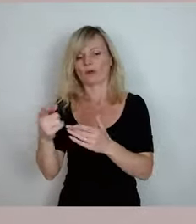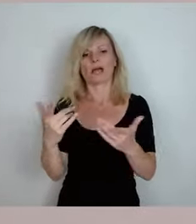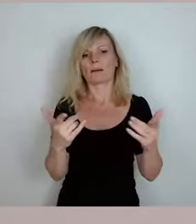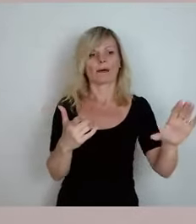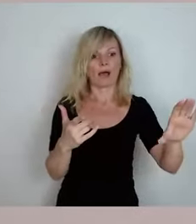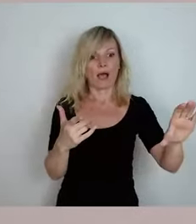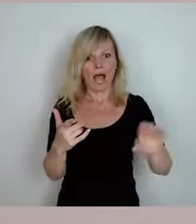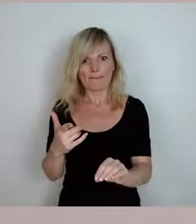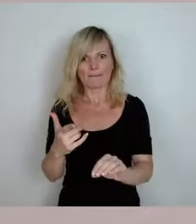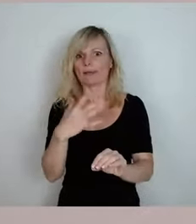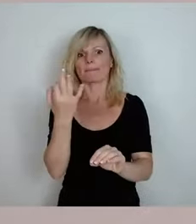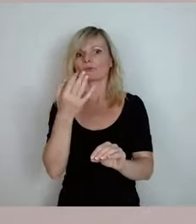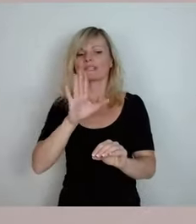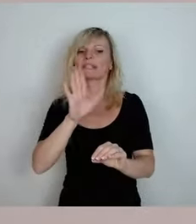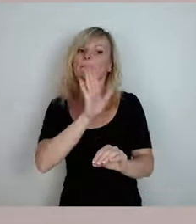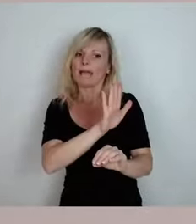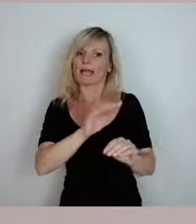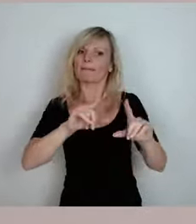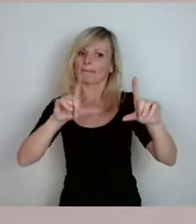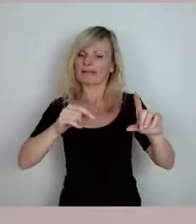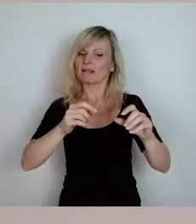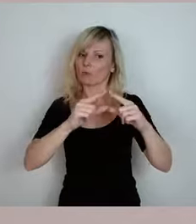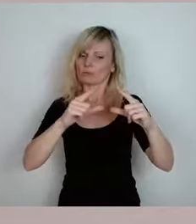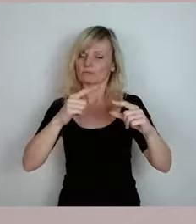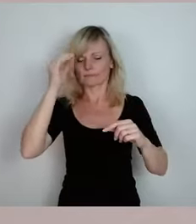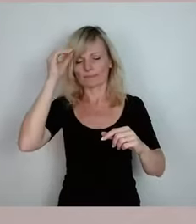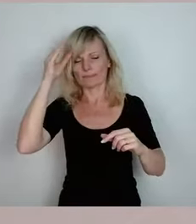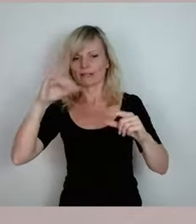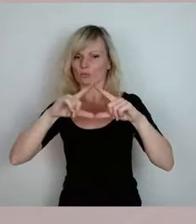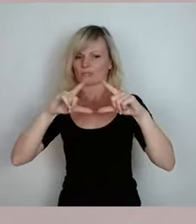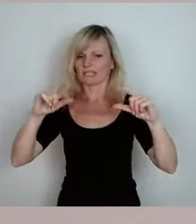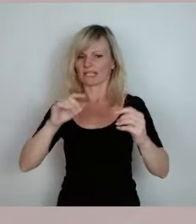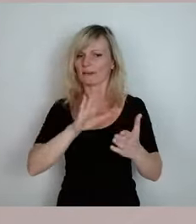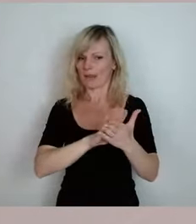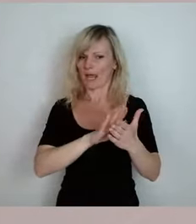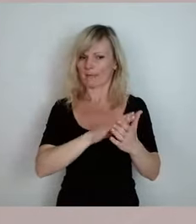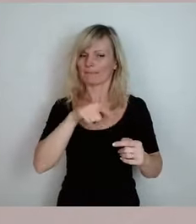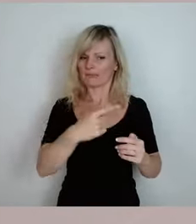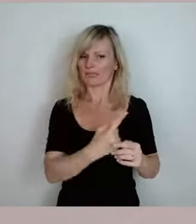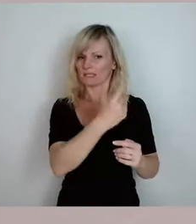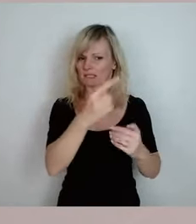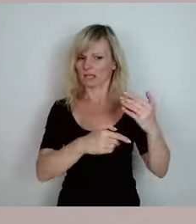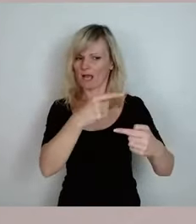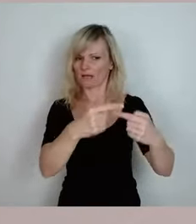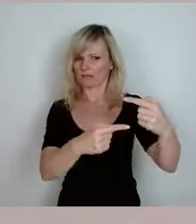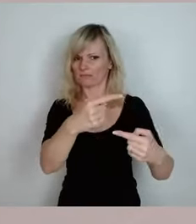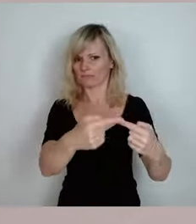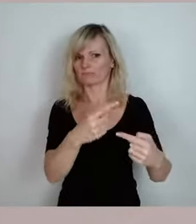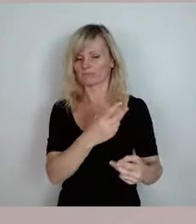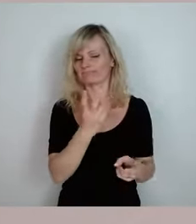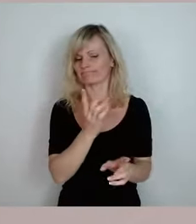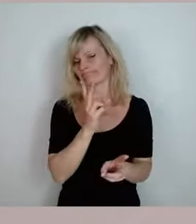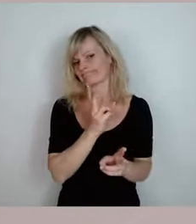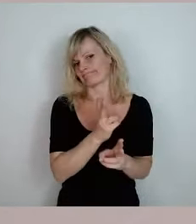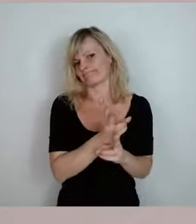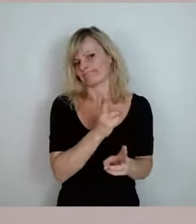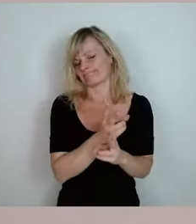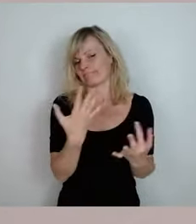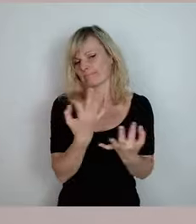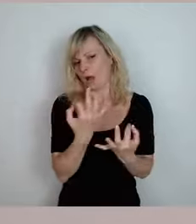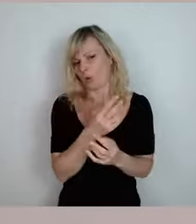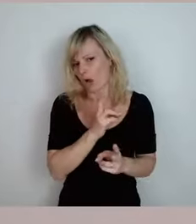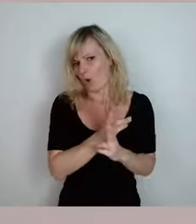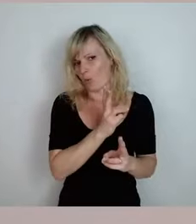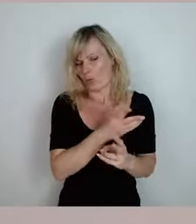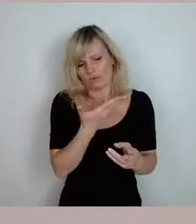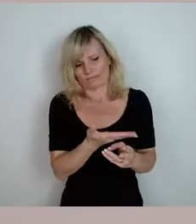weg, das bleibt jetzt, das wird uns jetzt auch über die nächsten Jahre begleiten. Es braucht ja auch eine gewisse Verlässlichkeit, ist